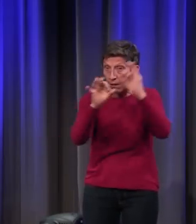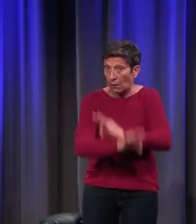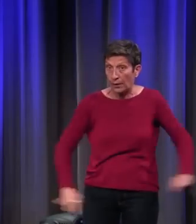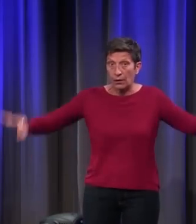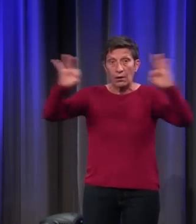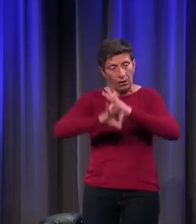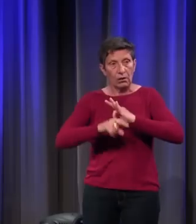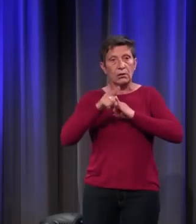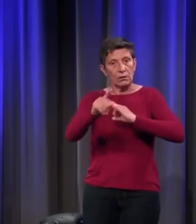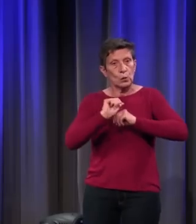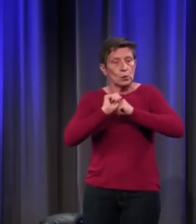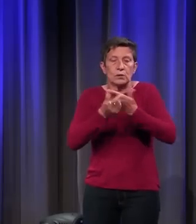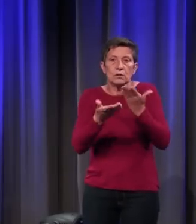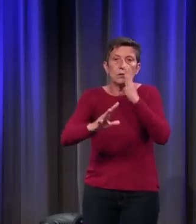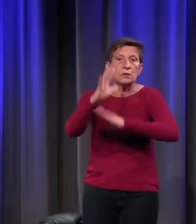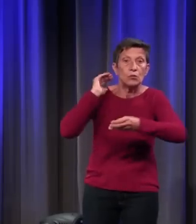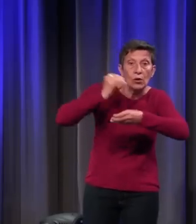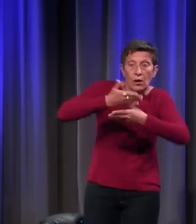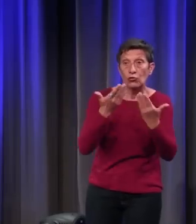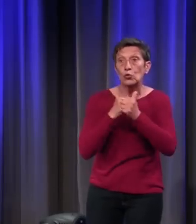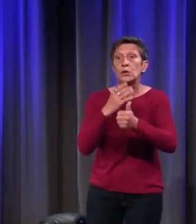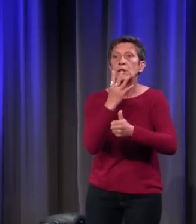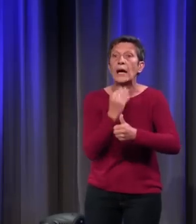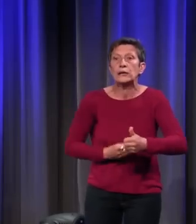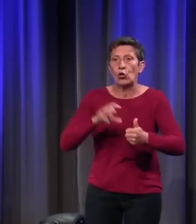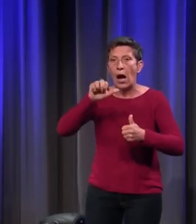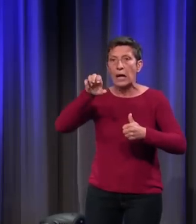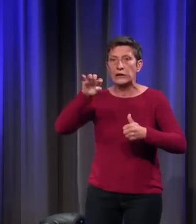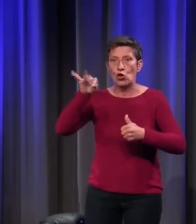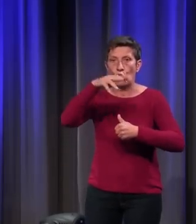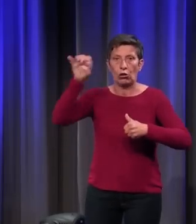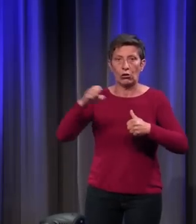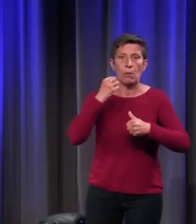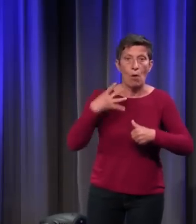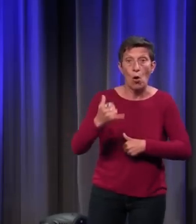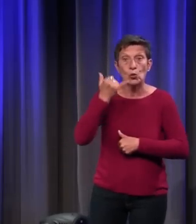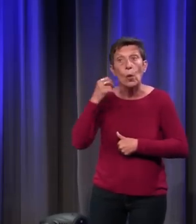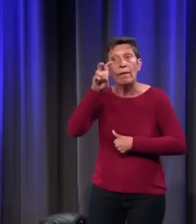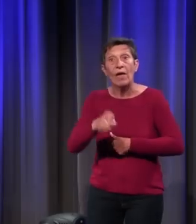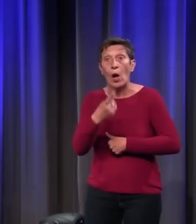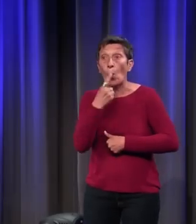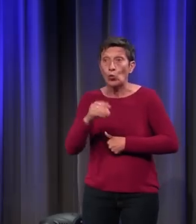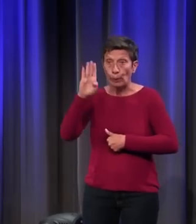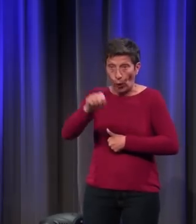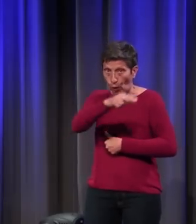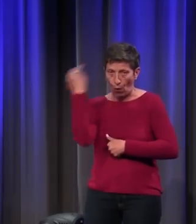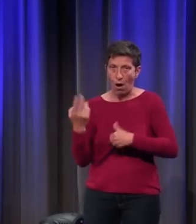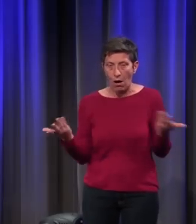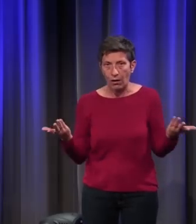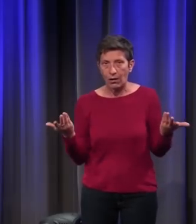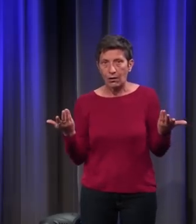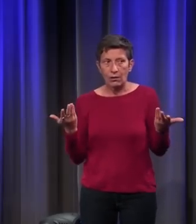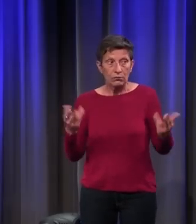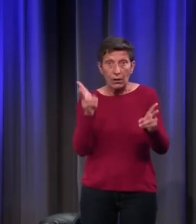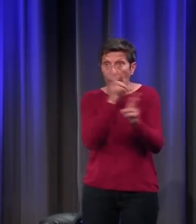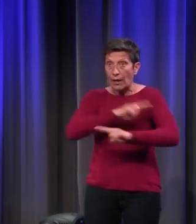celui d'Aristote. Blanc, jaune, rouge, vert, bleu, noir. Ça